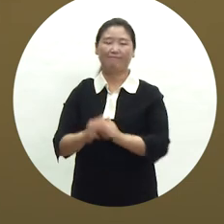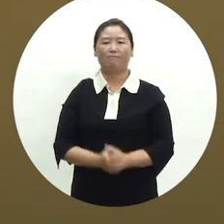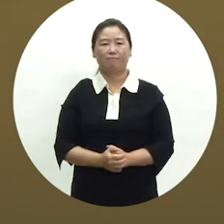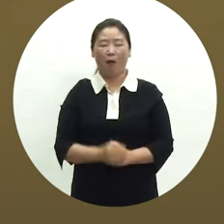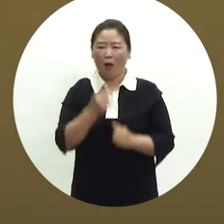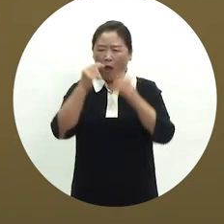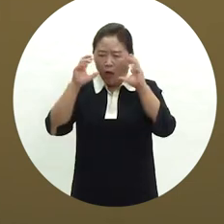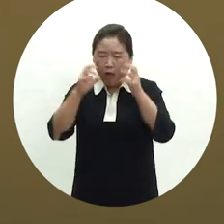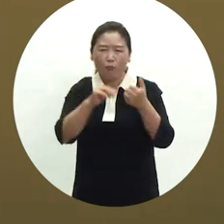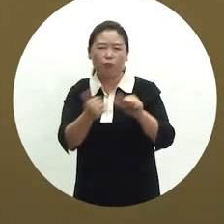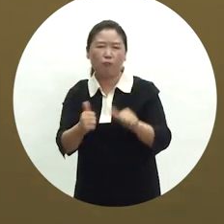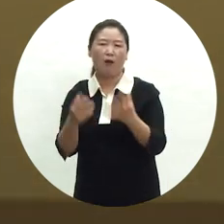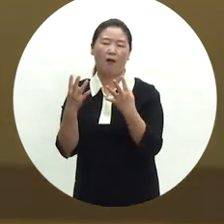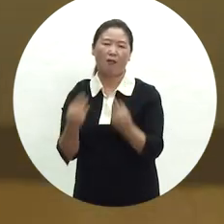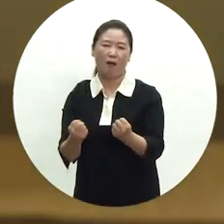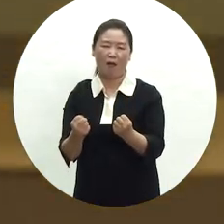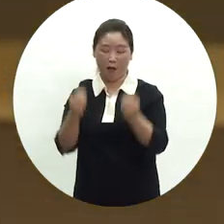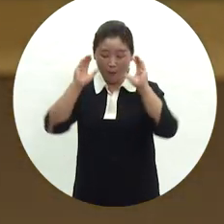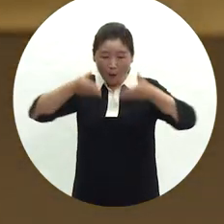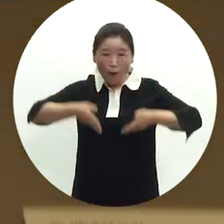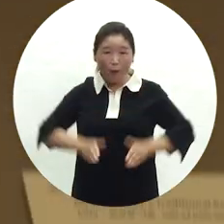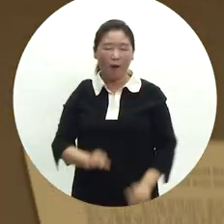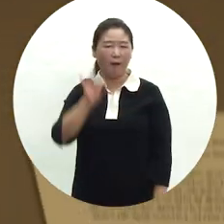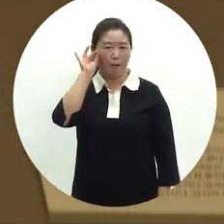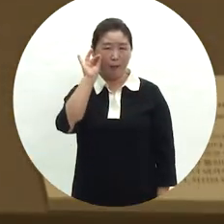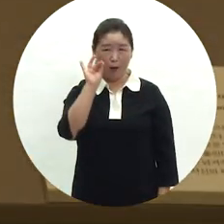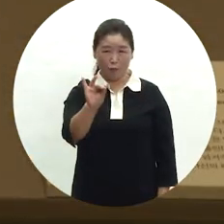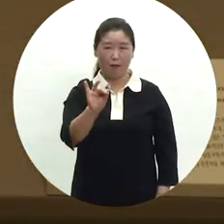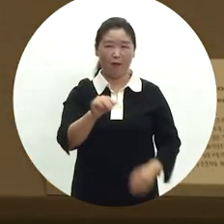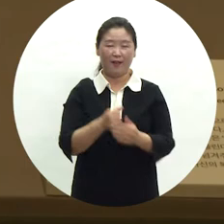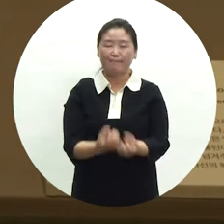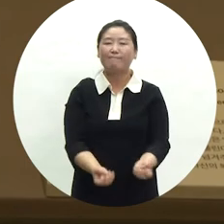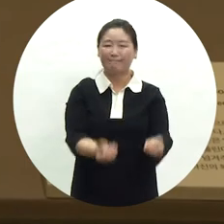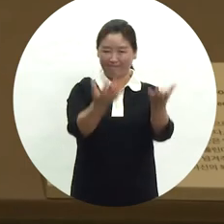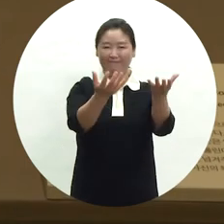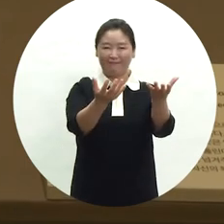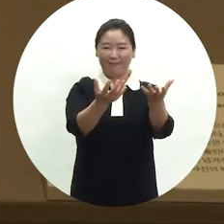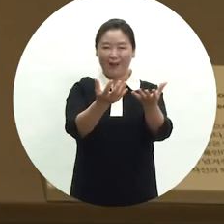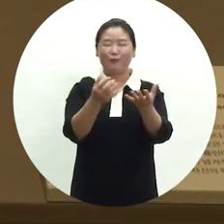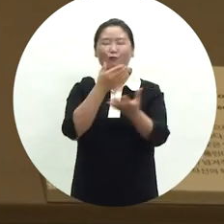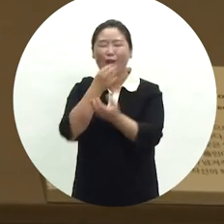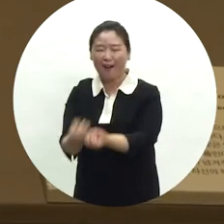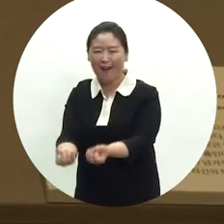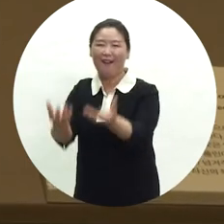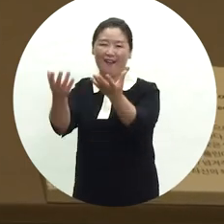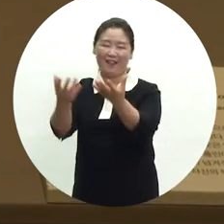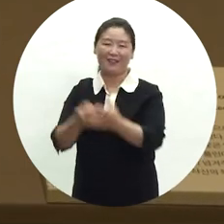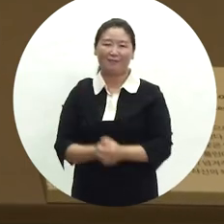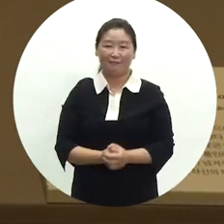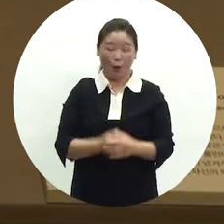유아 사망률이 높았으므로 아이가 태어난 지 100일 후에 100일 잔치를 열어 비로소 축하하고